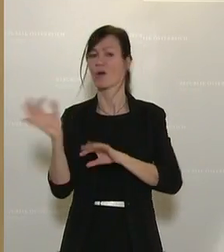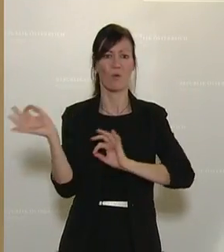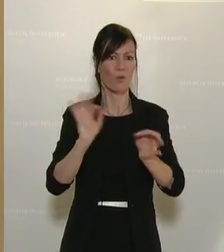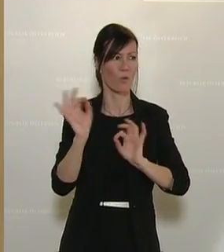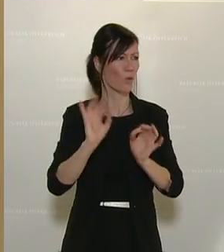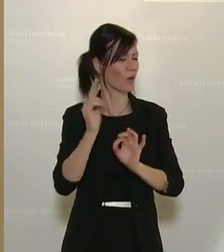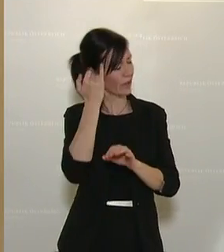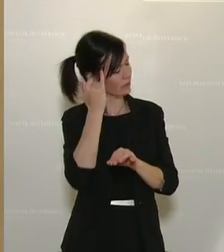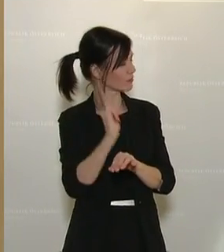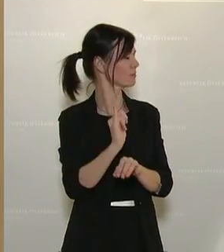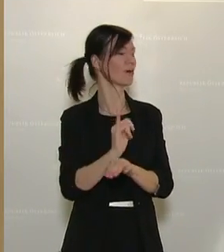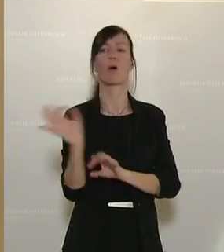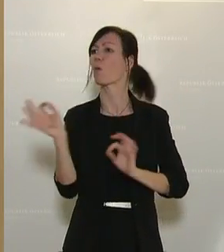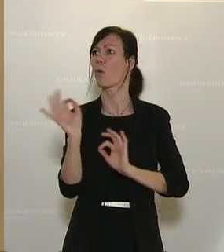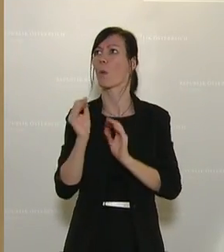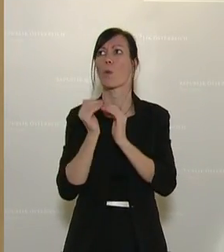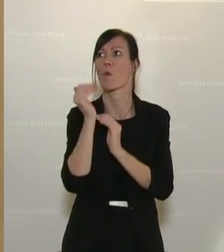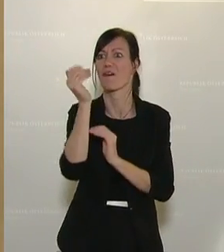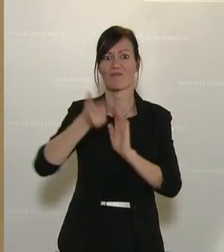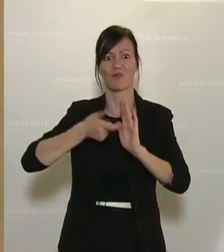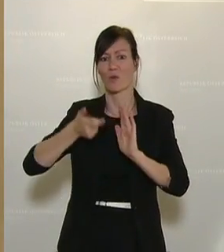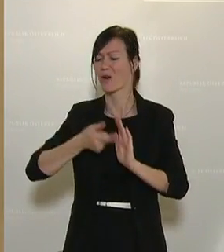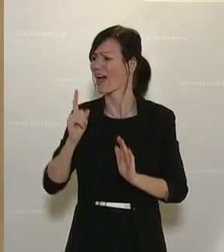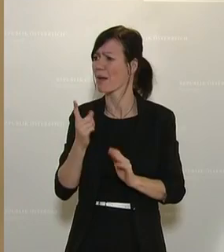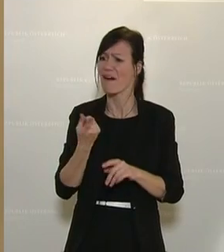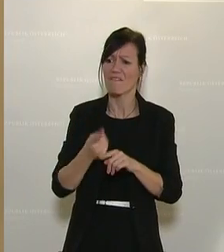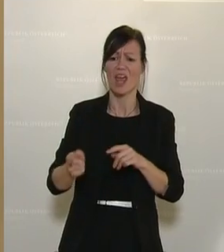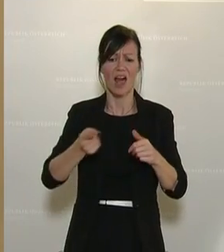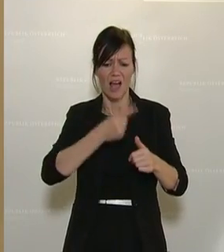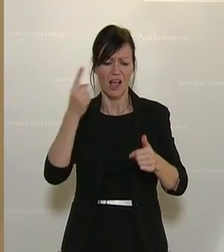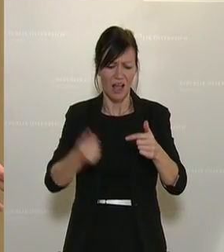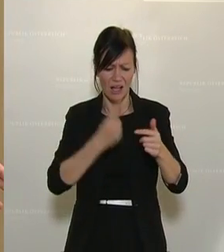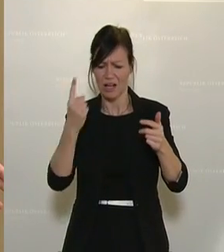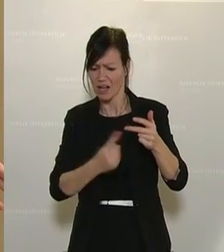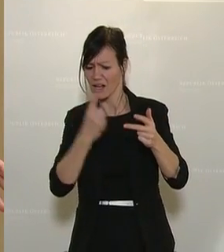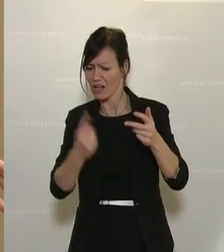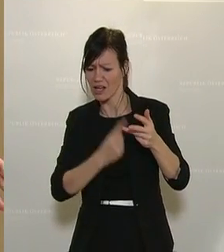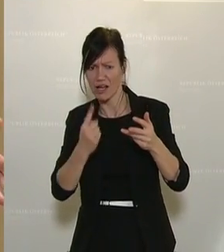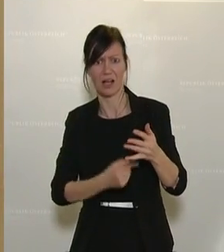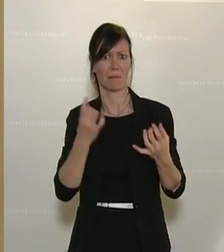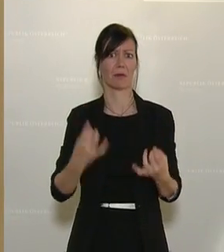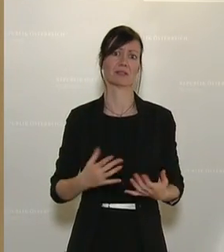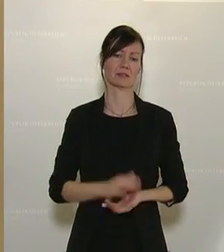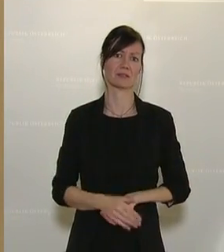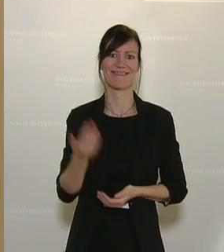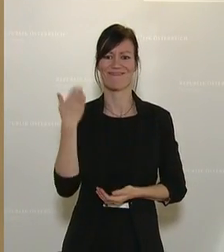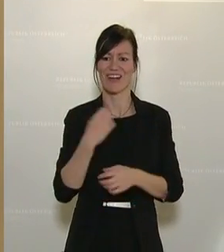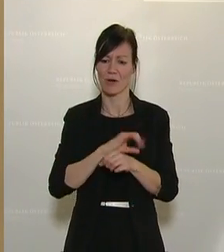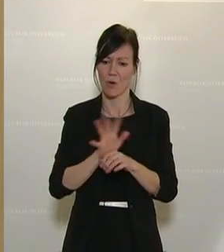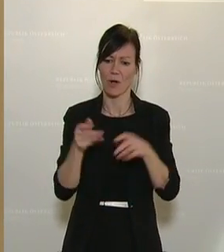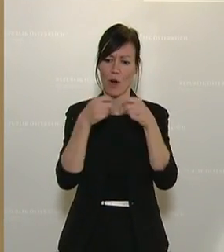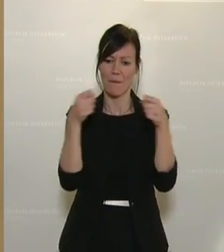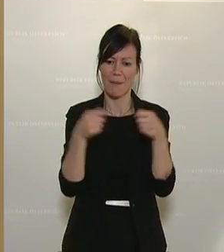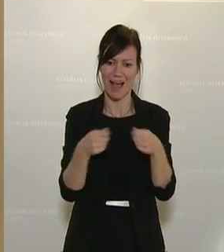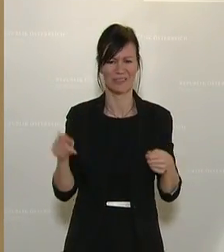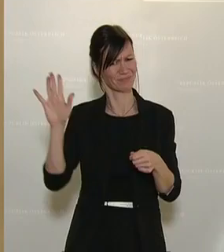parlamentarischen Prozessen. Es ist ein Fehler nach dem anderen. Wir erinnern uns an die gesetzeswidrigen Corona-Maßnahmen vom